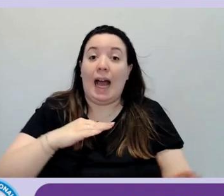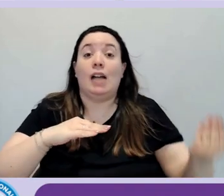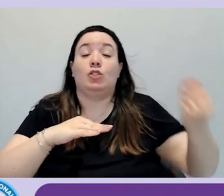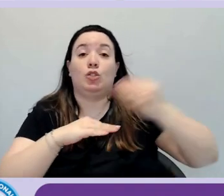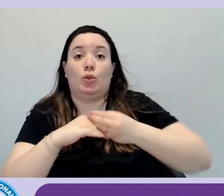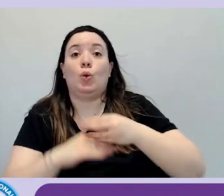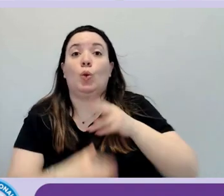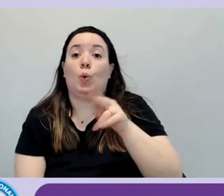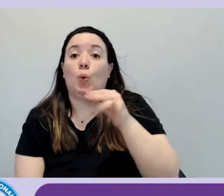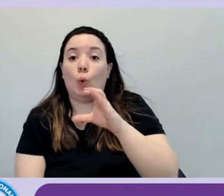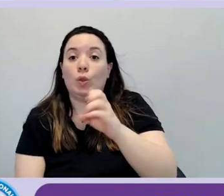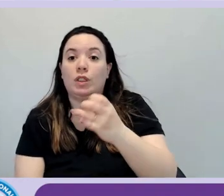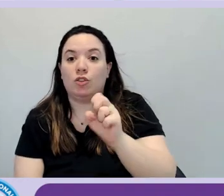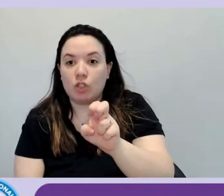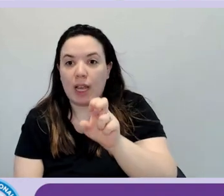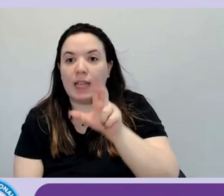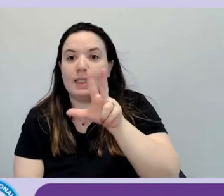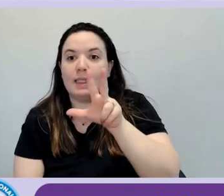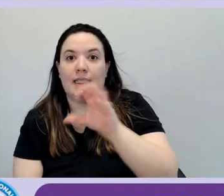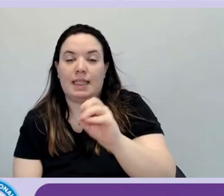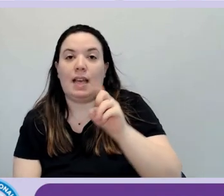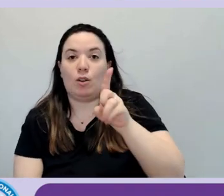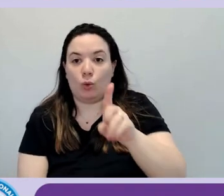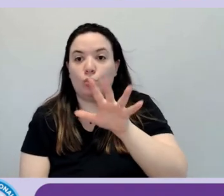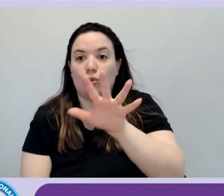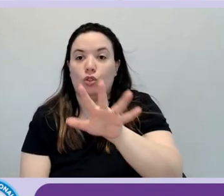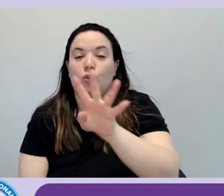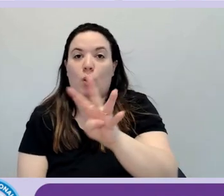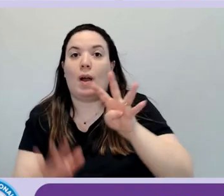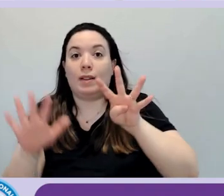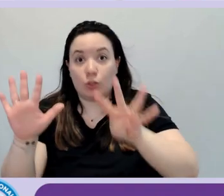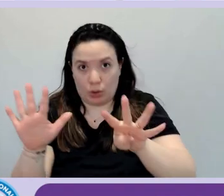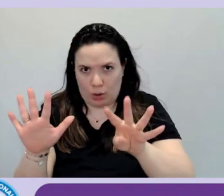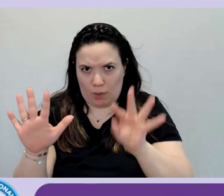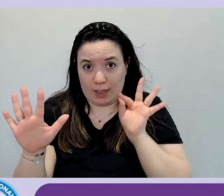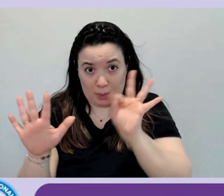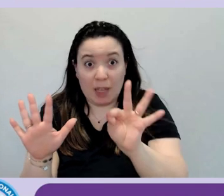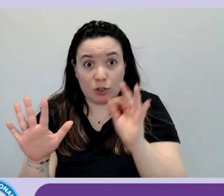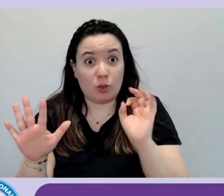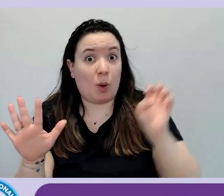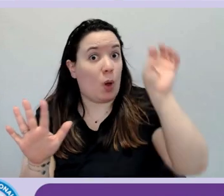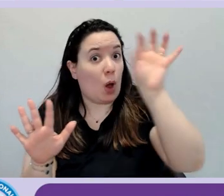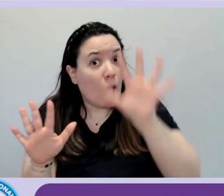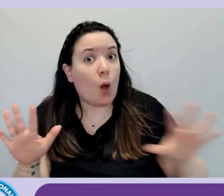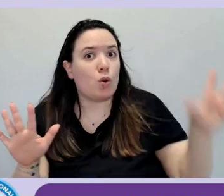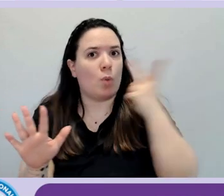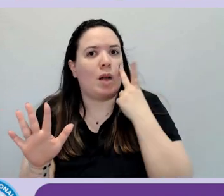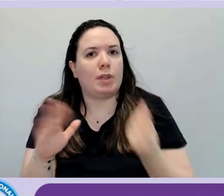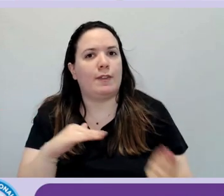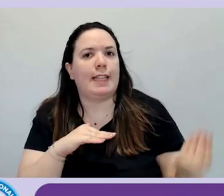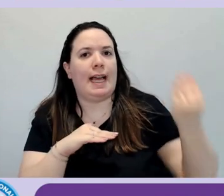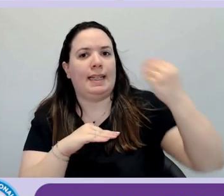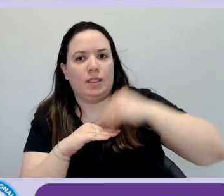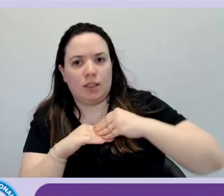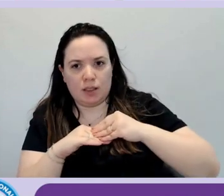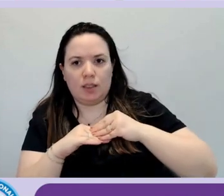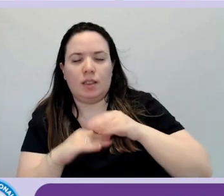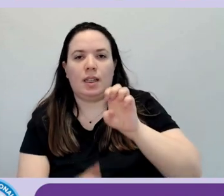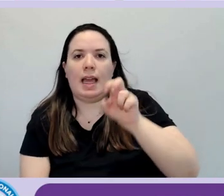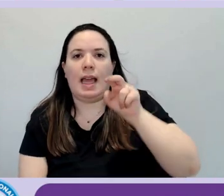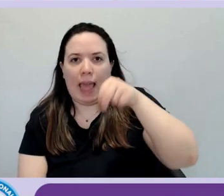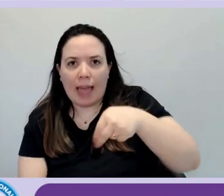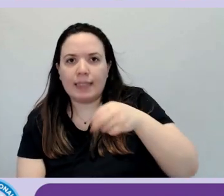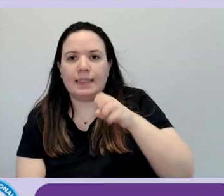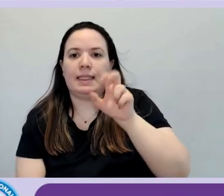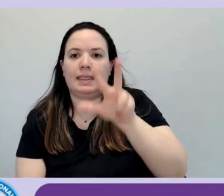301 549, nello specifico a livello europeo stiamo aggiornando la norma che si chiama EN 301